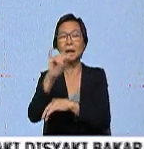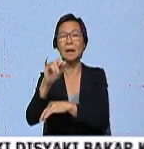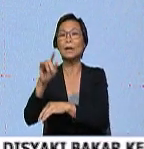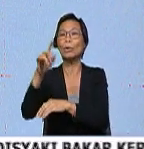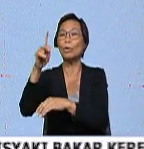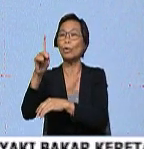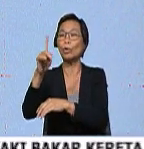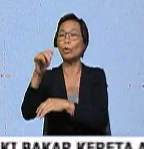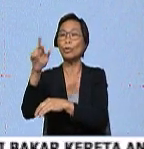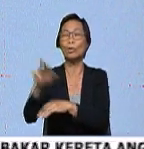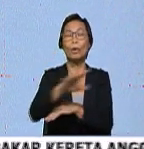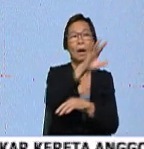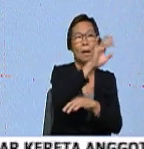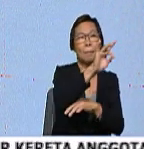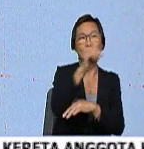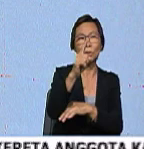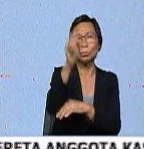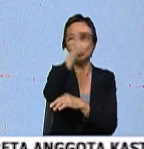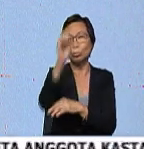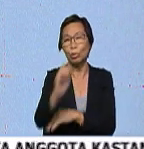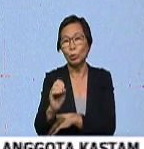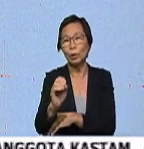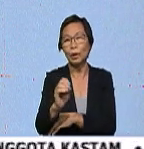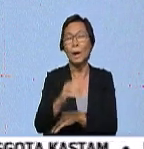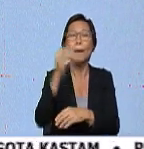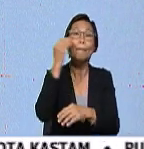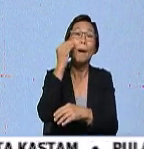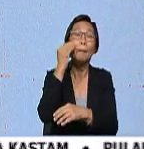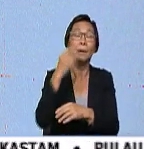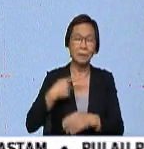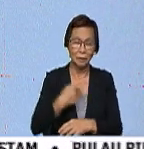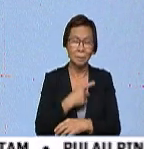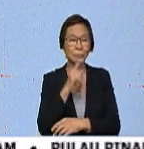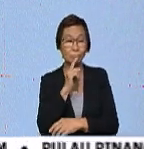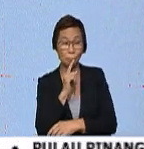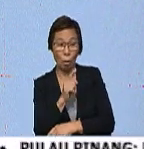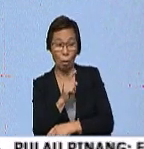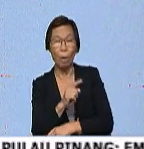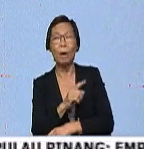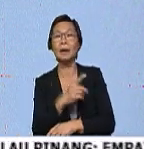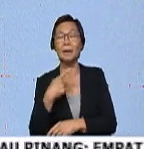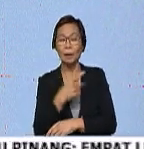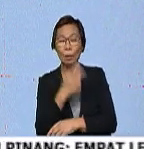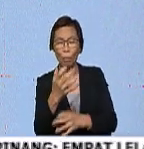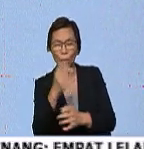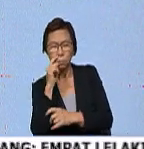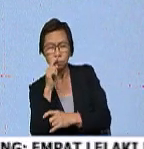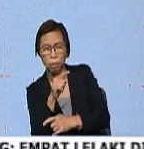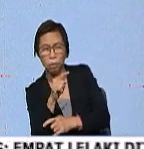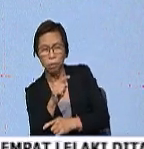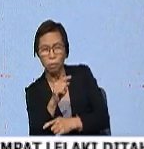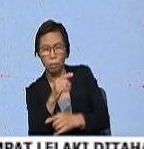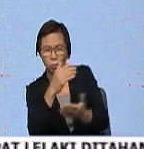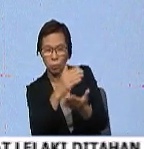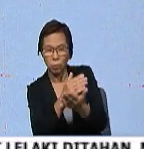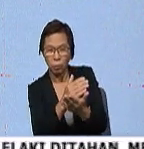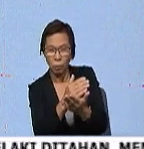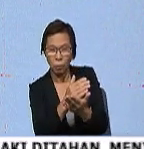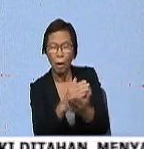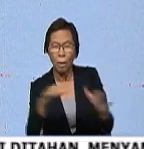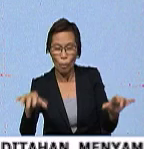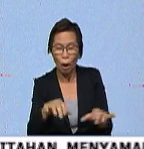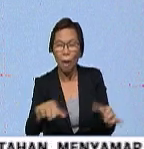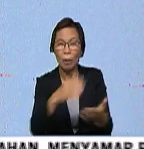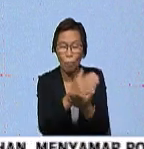% pengundi Melayu di sini. Jadi kita nak pastikan dan juga kita nak lihat bagaimana percaturan yang dilakukan